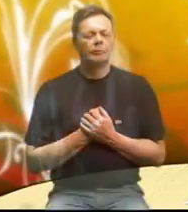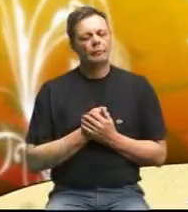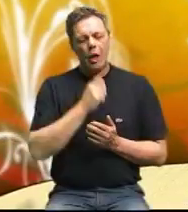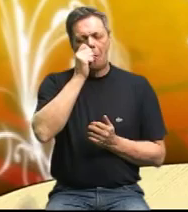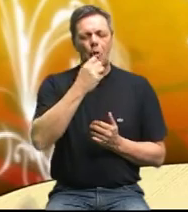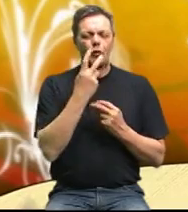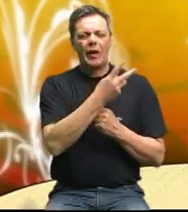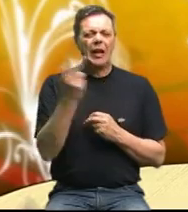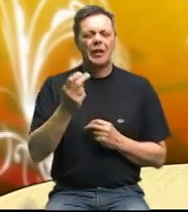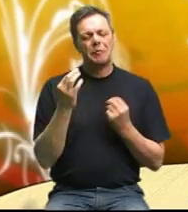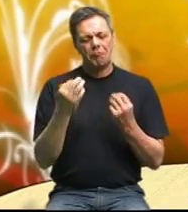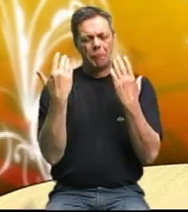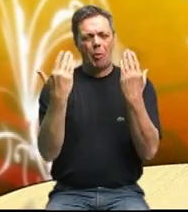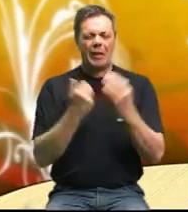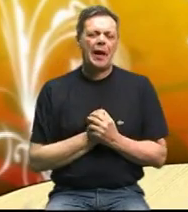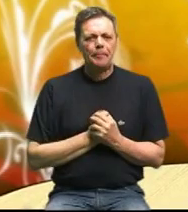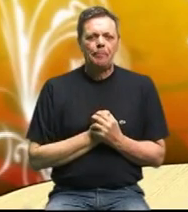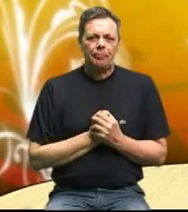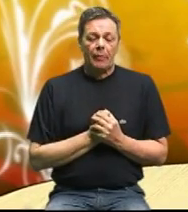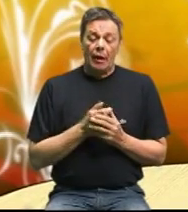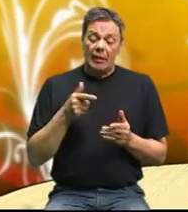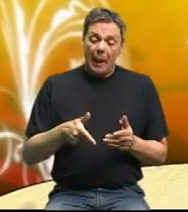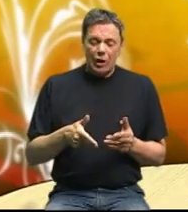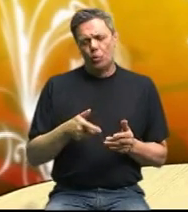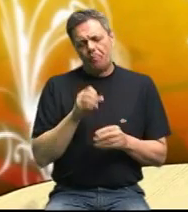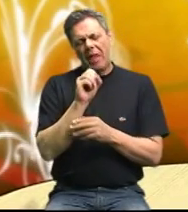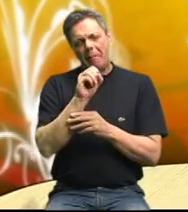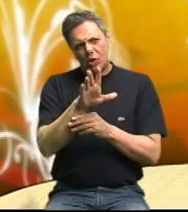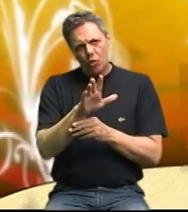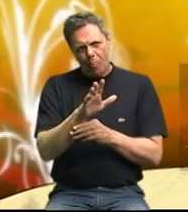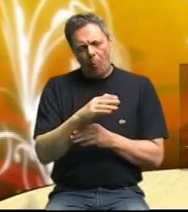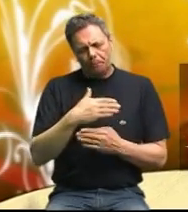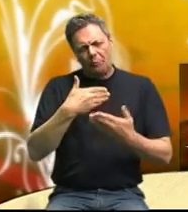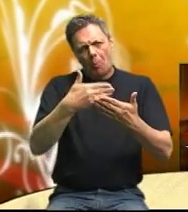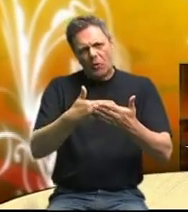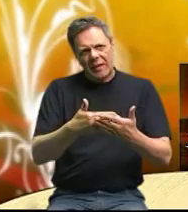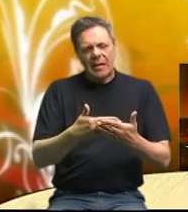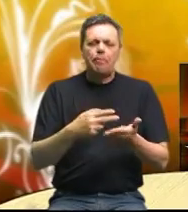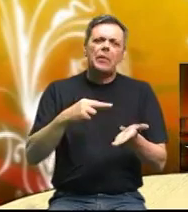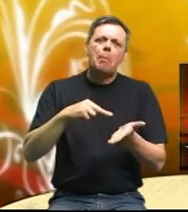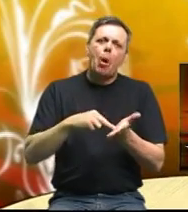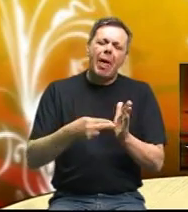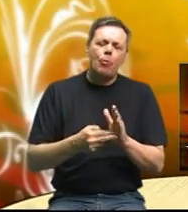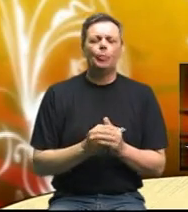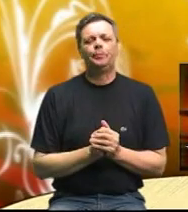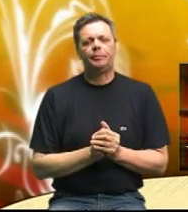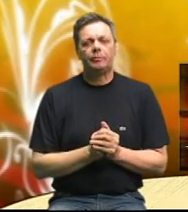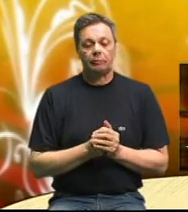Poštovani gledatelji, dobar vam dan. Posvetit ćemo današnju cijelu emisiju u stvari problemu,